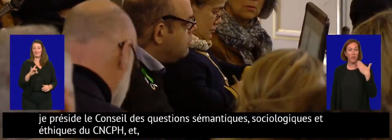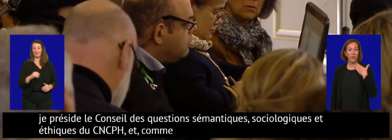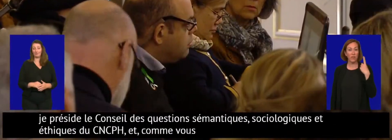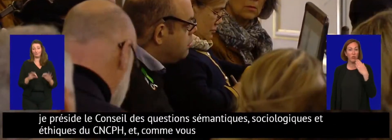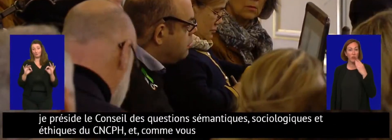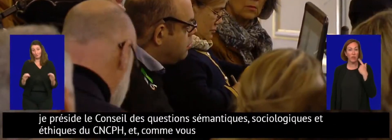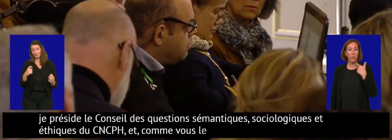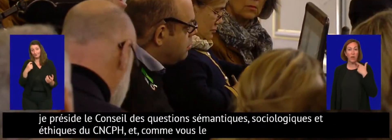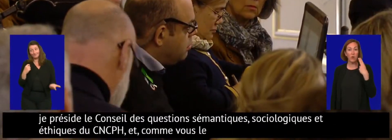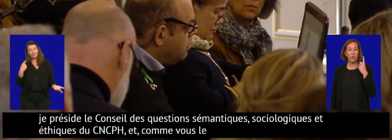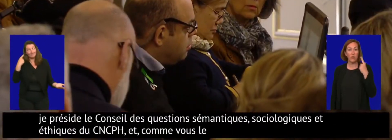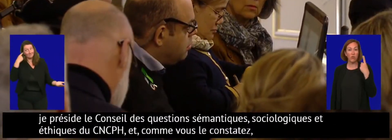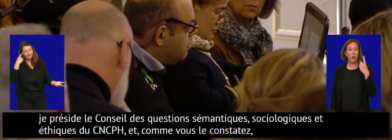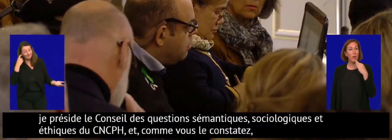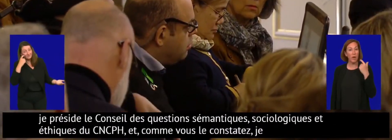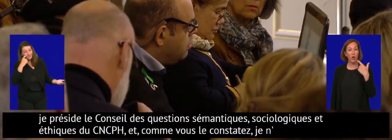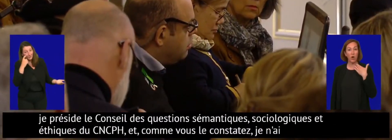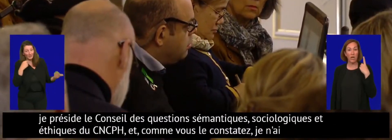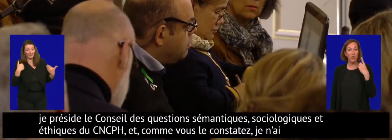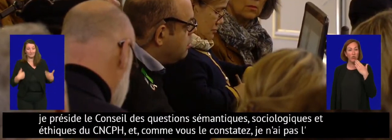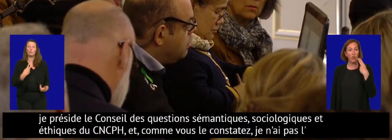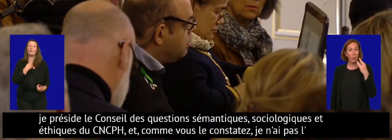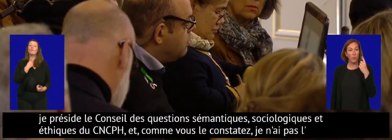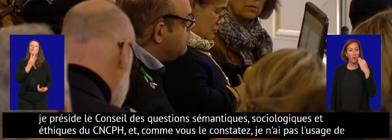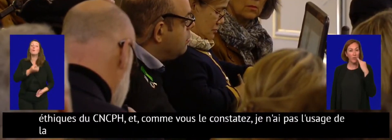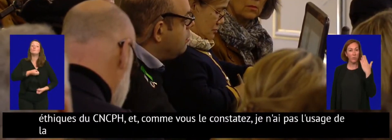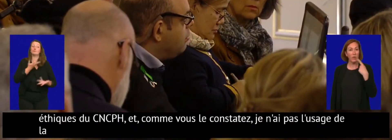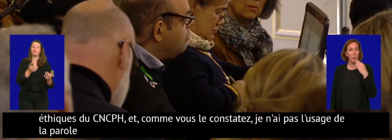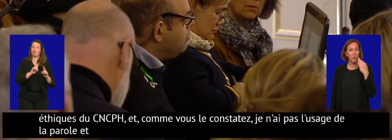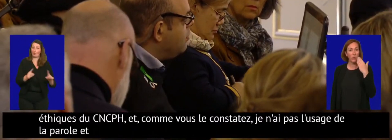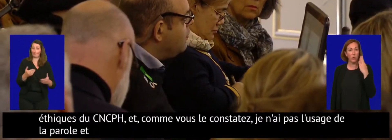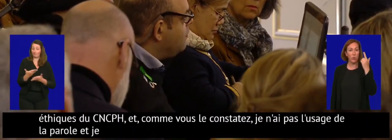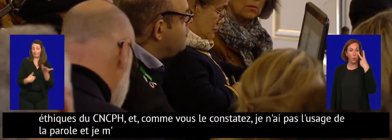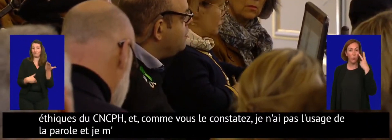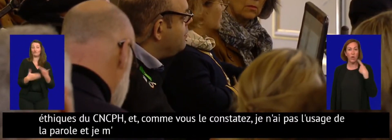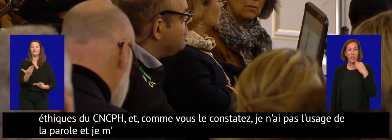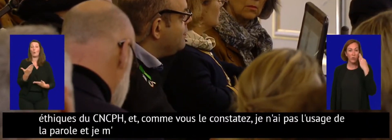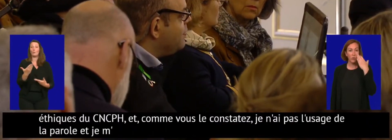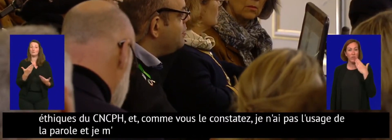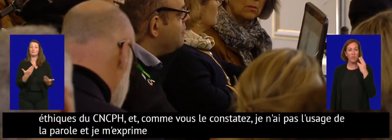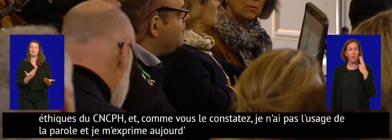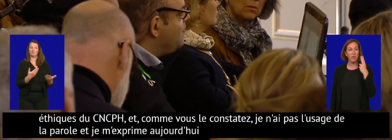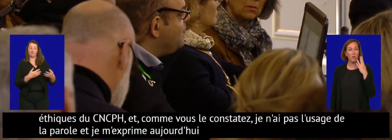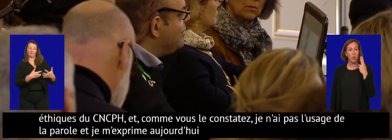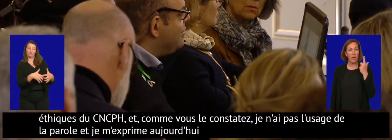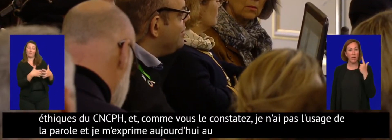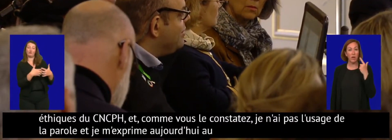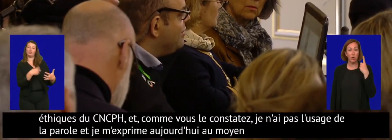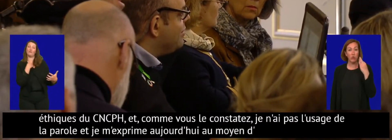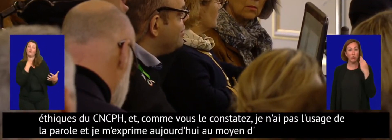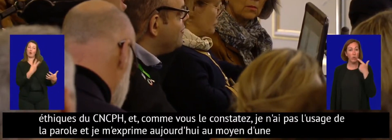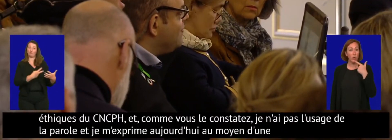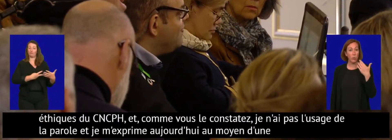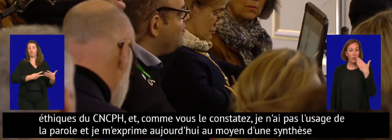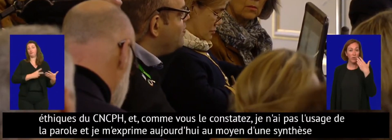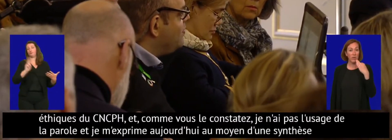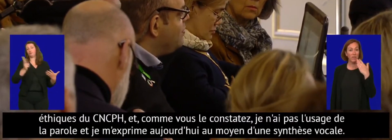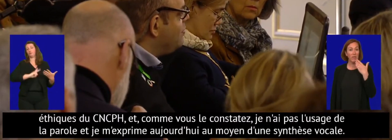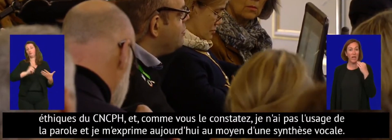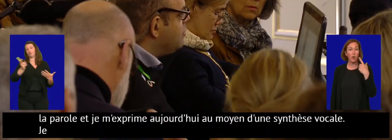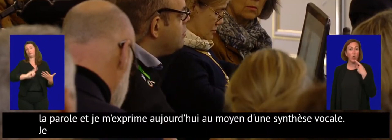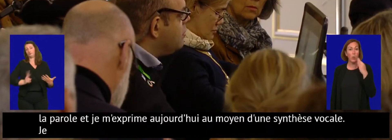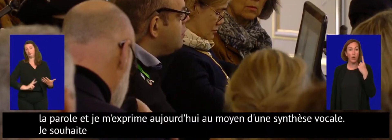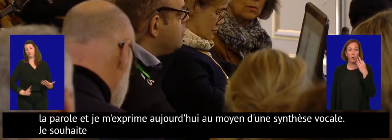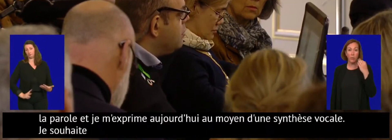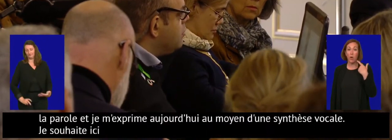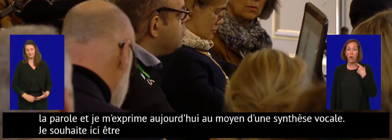je n'ai pas l'usage de la parole et je m'exprime aujourd'hui au moyen d'une synthèse vocale. Je souhaite ici être le porte-parole